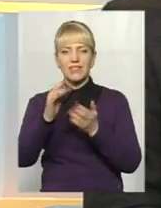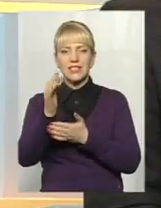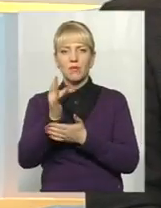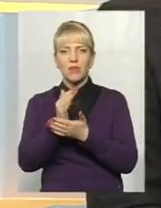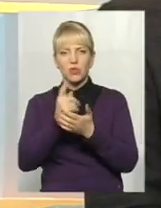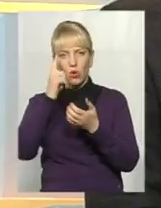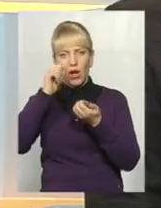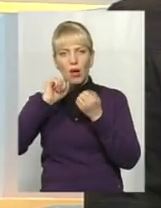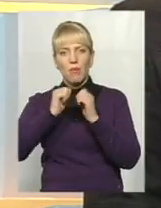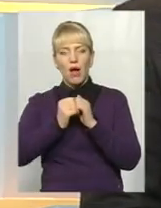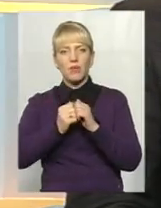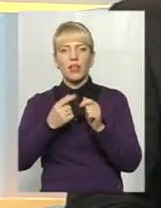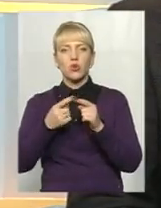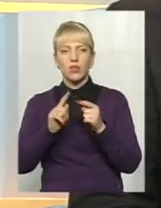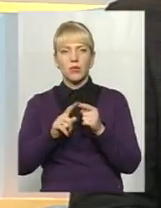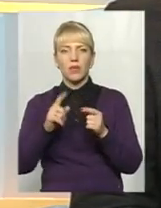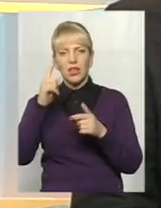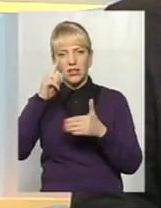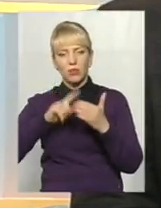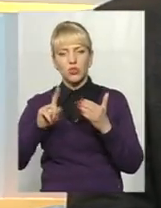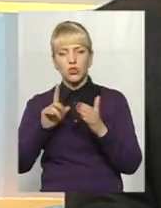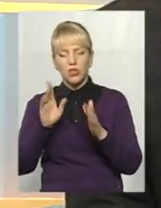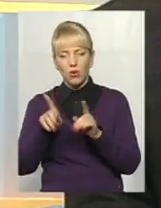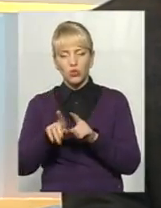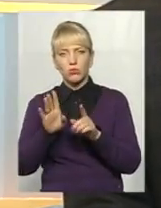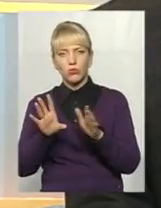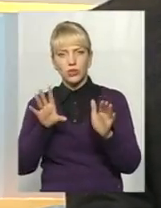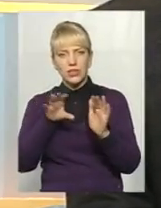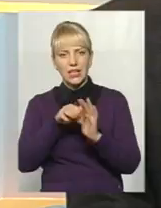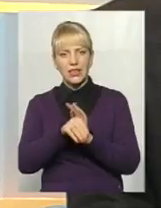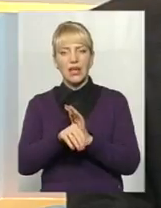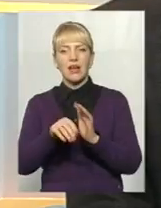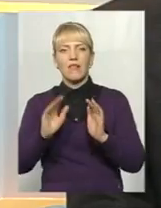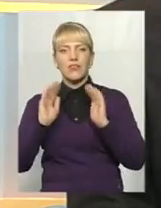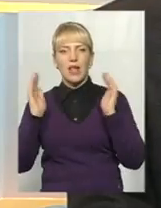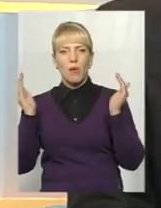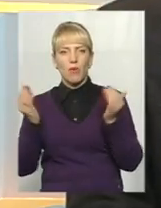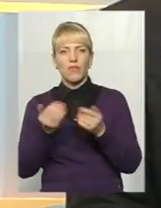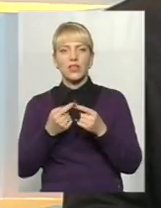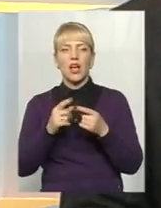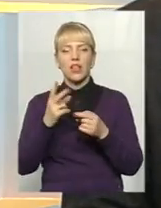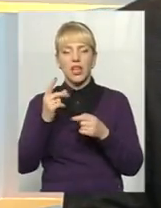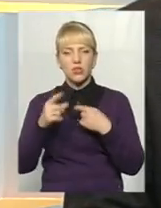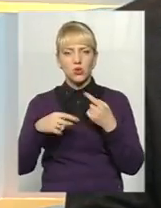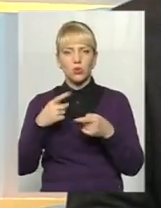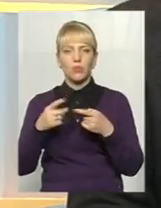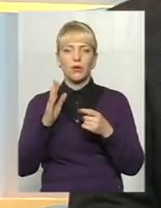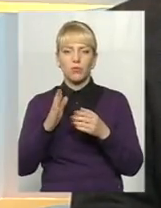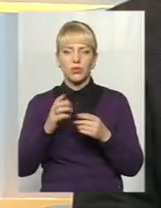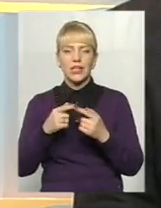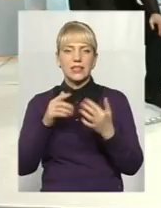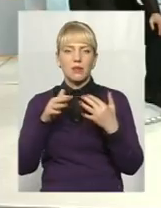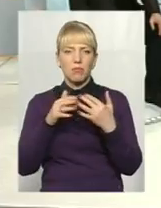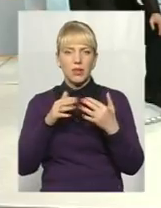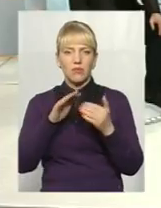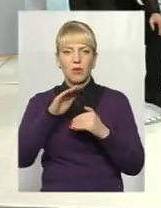і надіємося, що він теж війде в склад нашого заповідника. Ну, а наступний це буде поле битви під Пилявцями 1648 року. Ну,